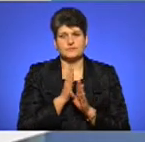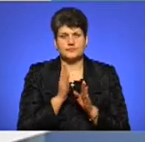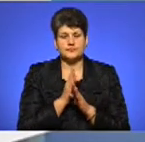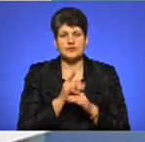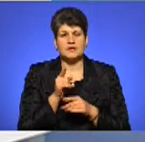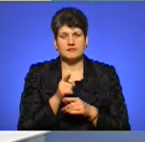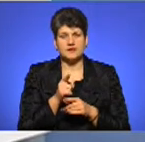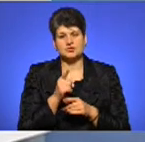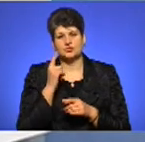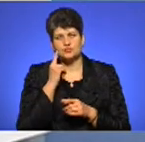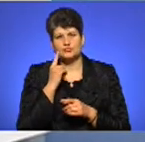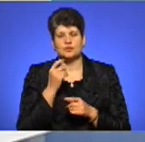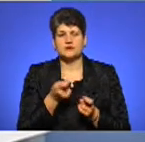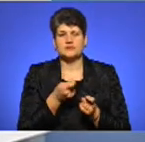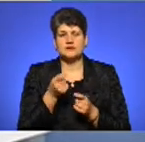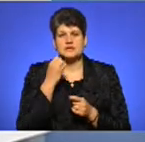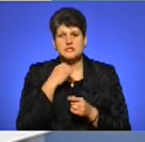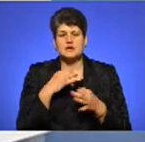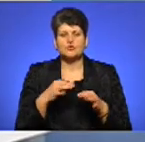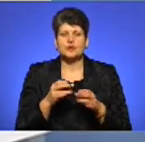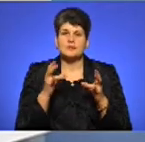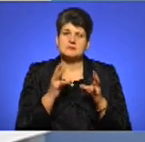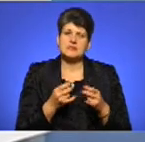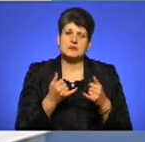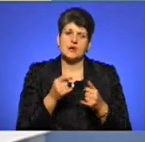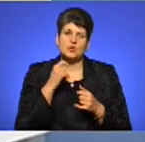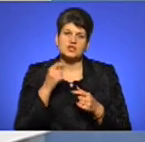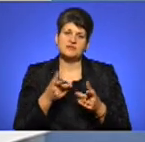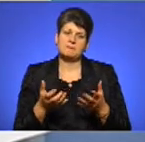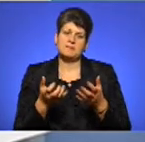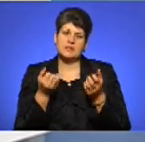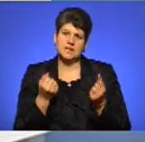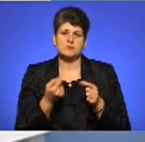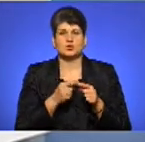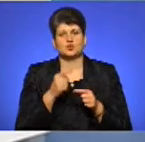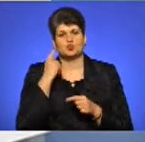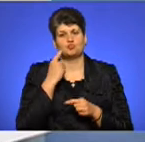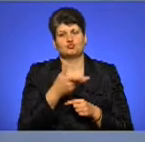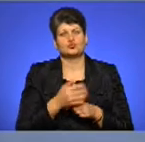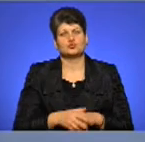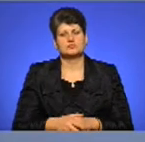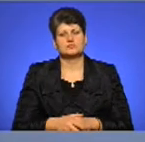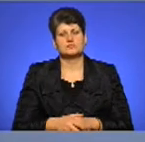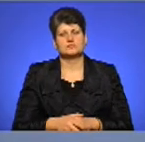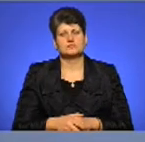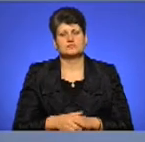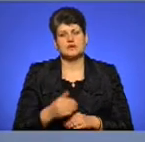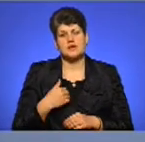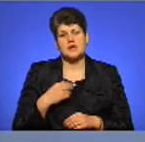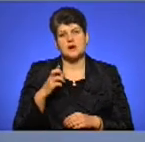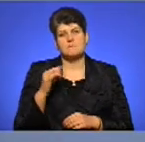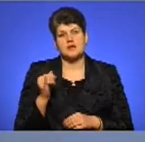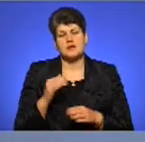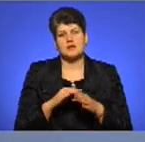ввезені старі авто можуть бути небезпечними для українців і чи ви підтримуєте цю думку, цю тезу? Я би радив, як